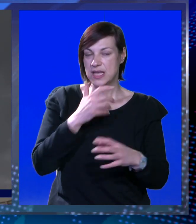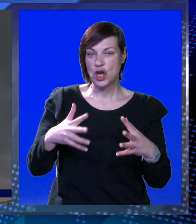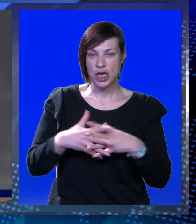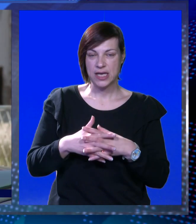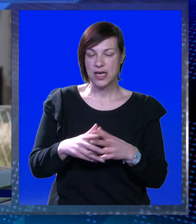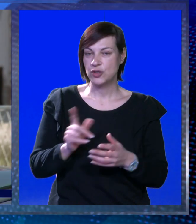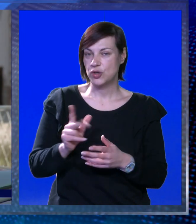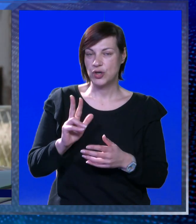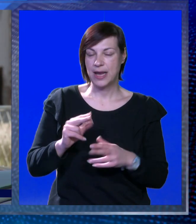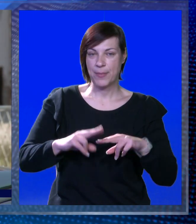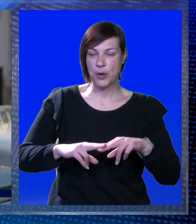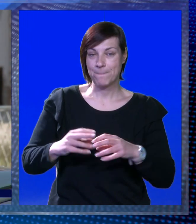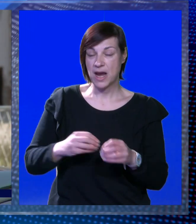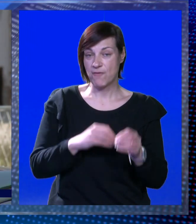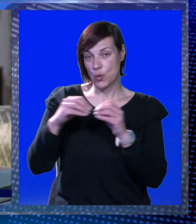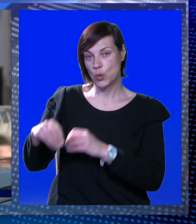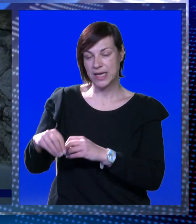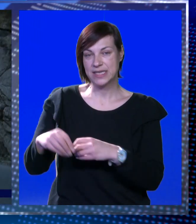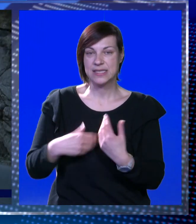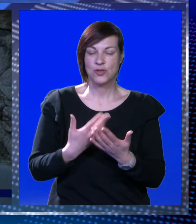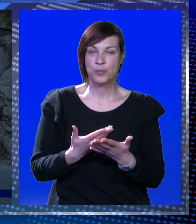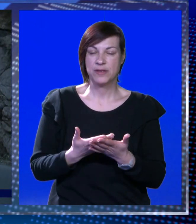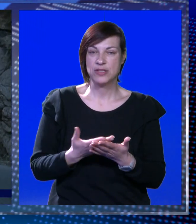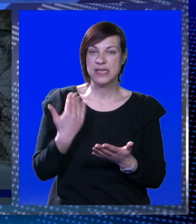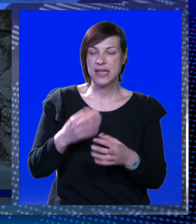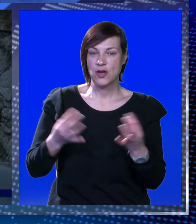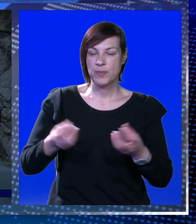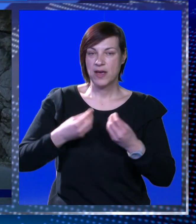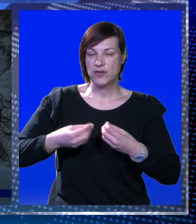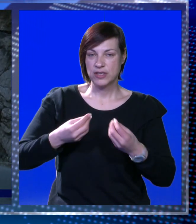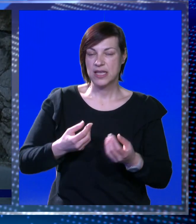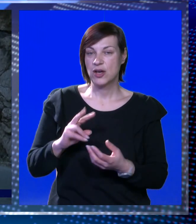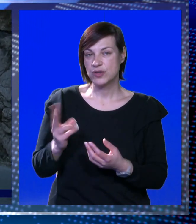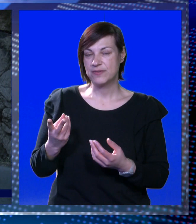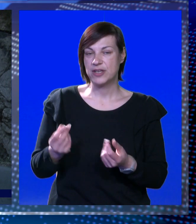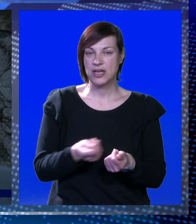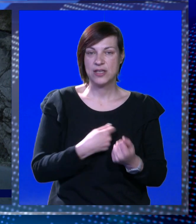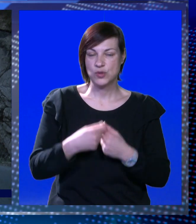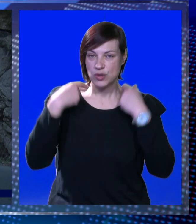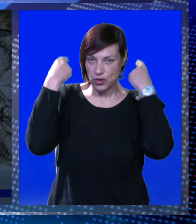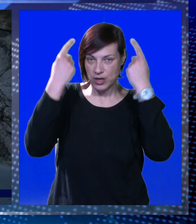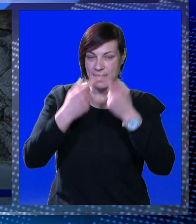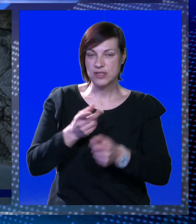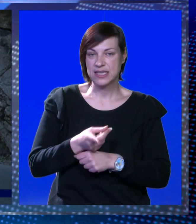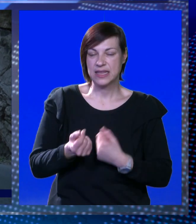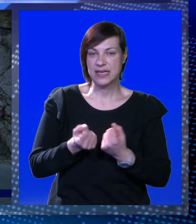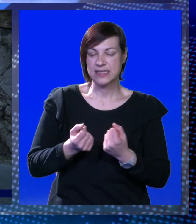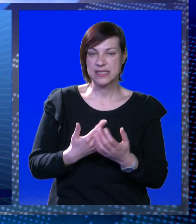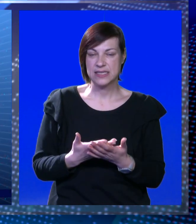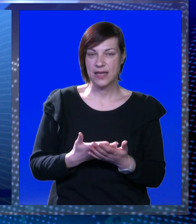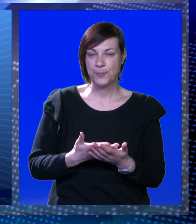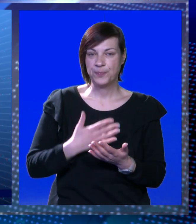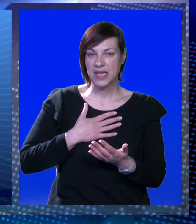staroj gradskoj jezgri, no nemaju ih pravo ukrcati. Upravo su se na to tijekom javnog savjetovanja usvrnuli iz udruge konavoskih taksista.